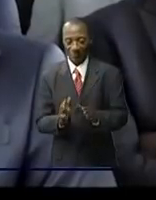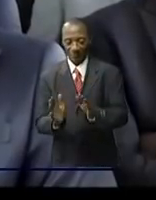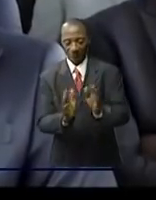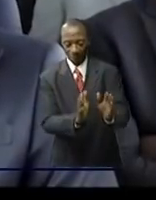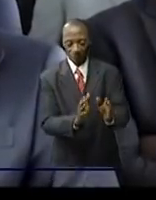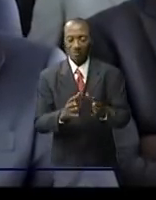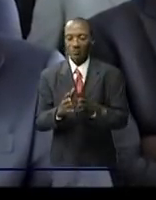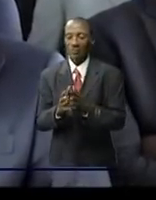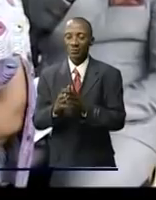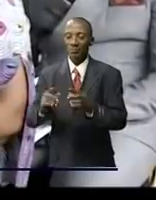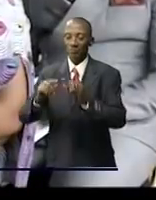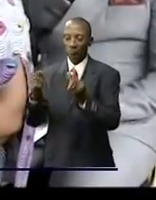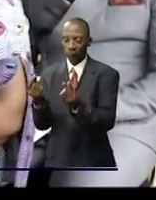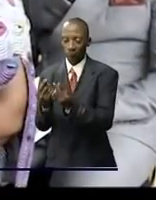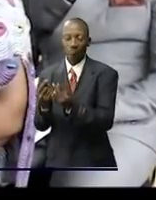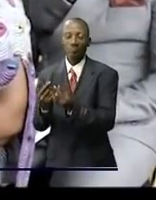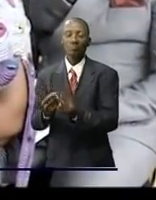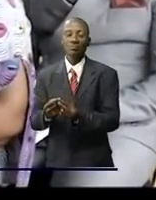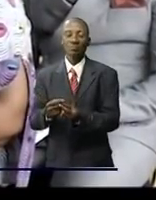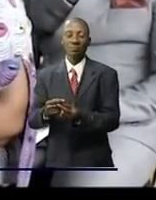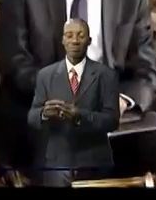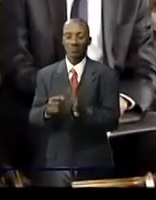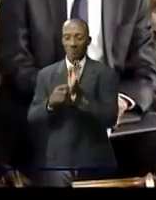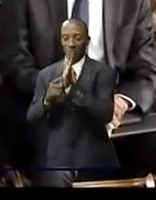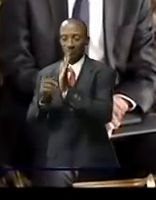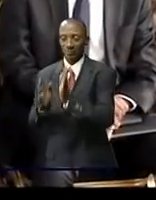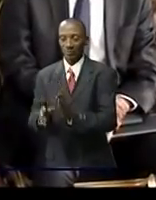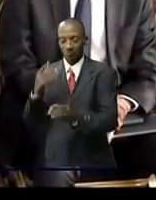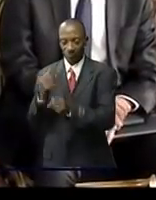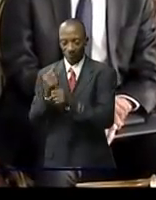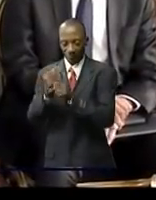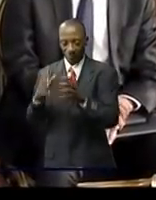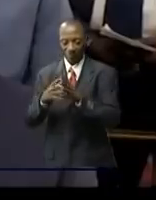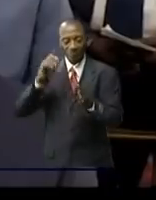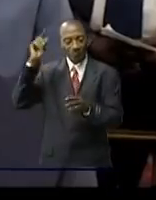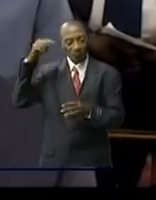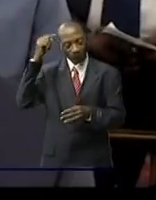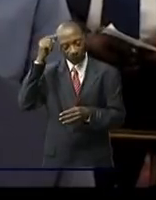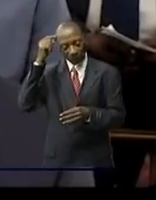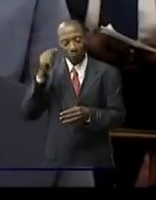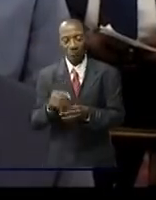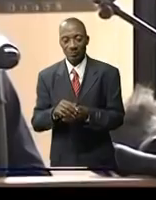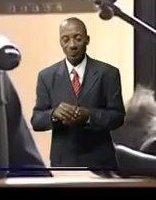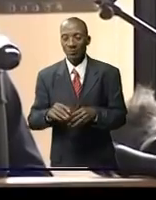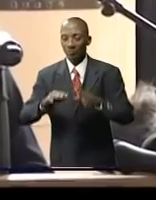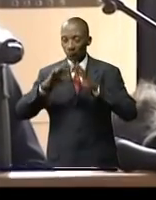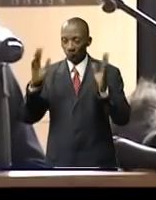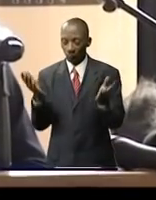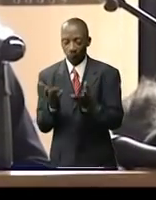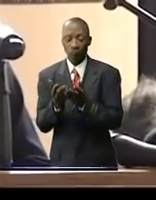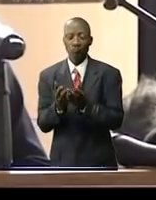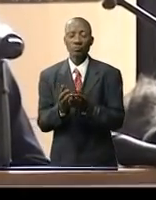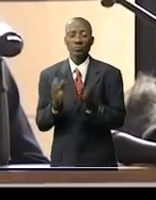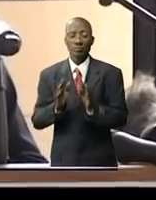'administration publique. Dialogue privilégié entre les deux parties pour une solution concertée sur l'évaluation des différents protocoles d'accord